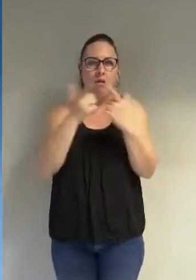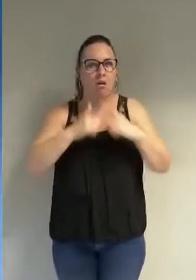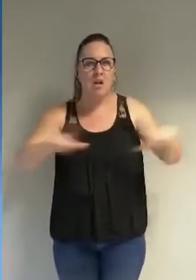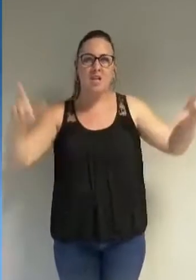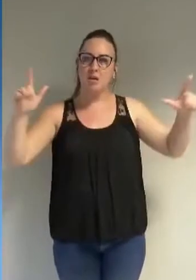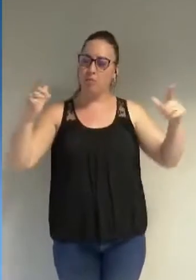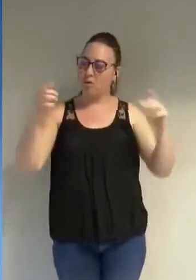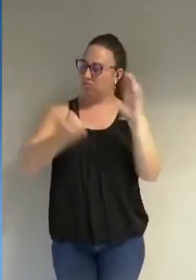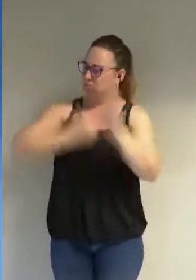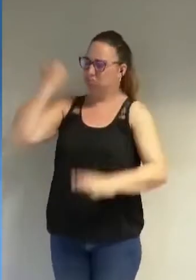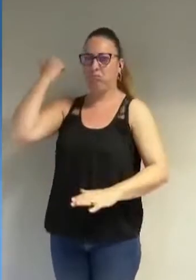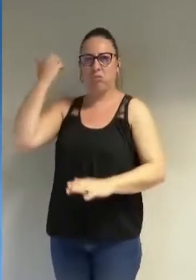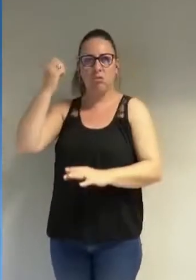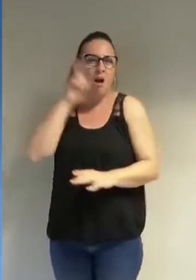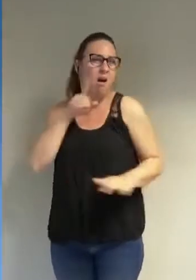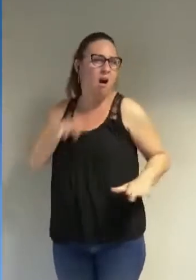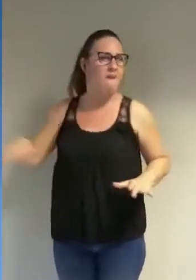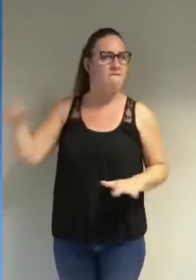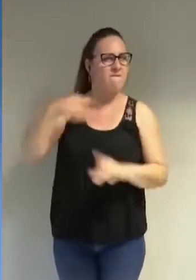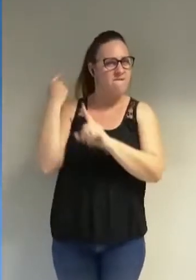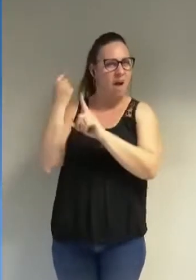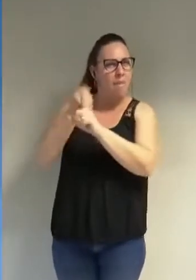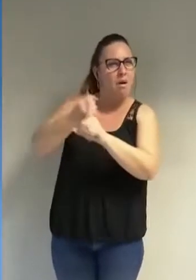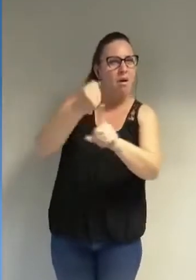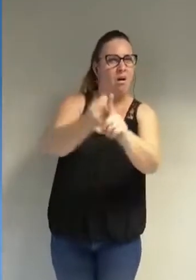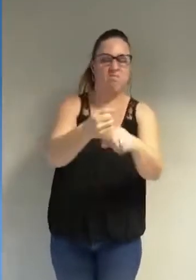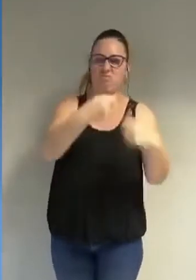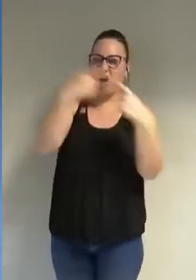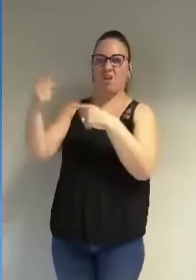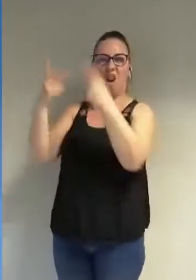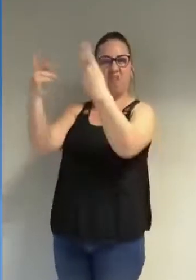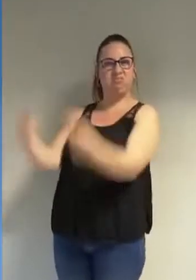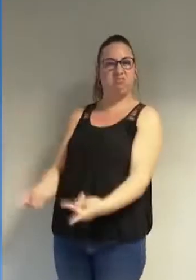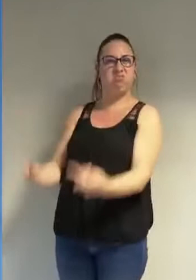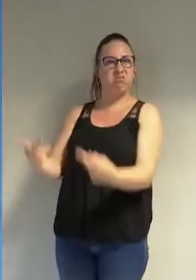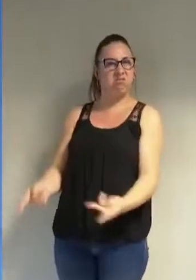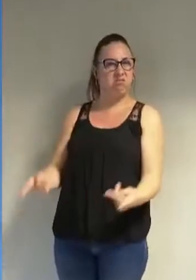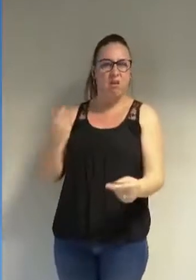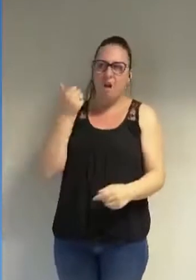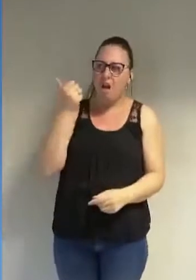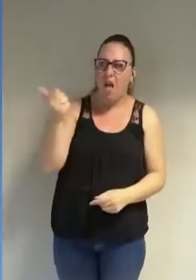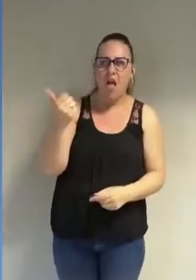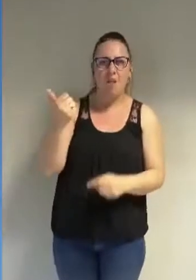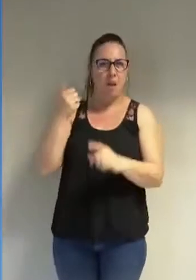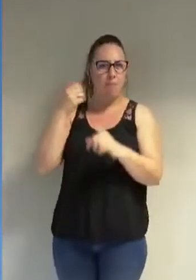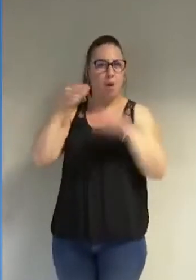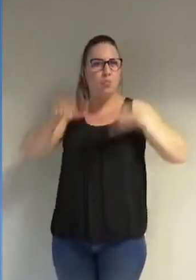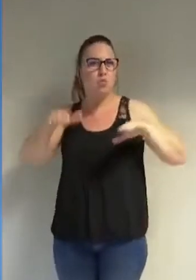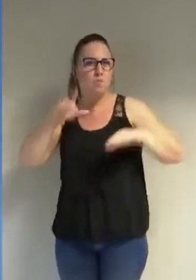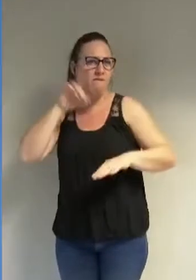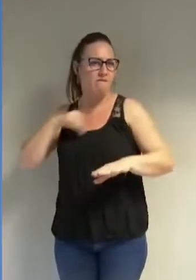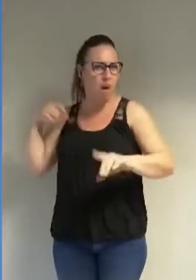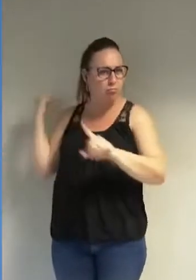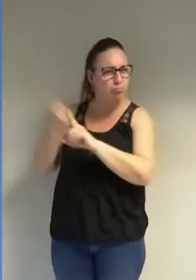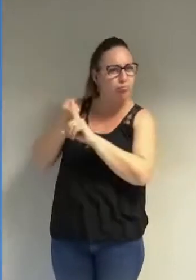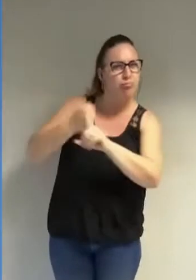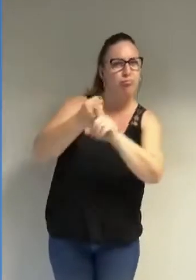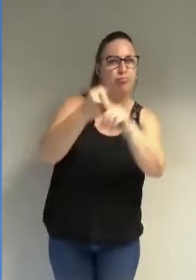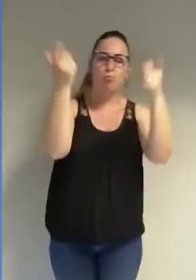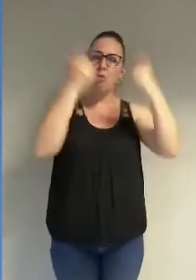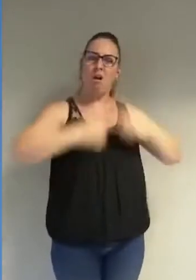le combat de toutes ces femmes vous bafouez les femmes musulmanes qui se sont battues et qui se battent encore pour pouvoir exister librement